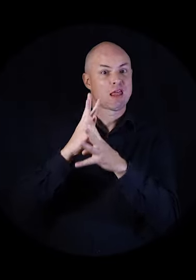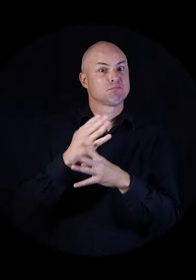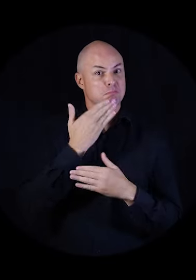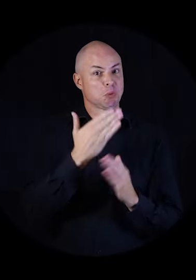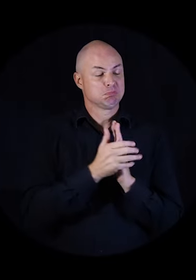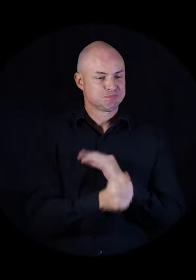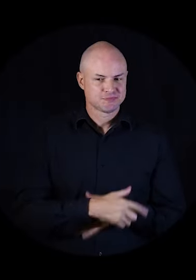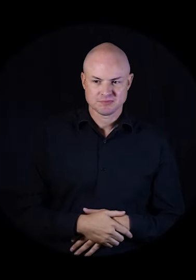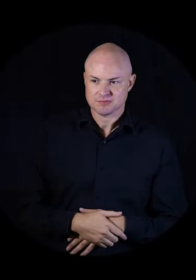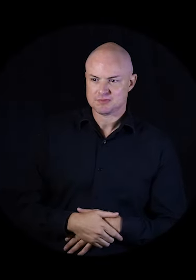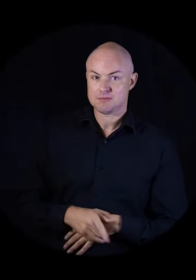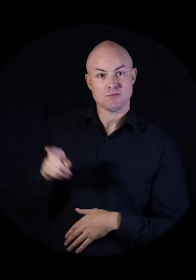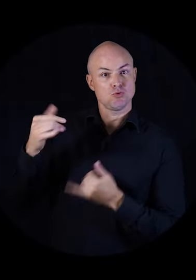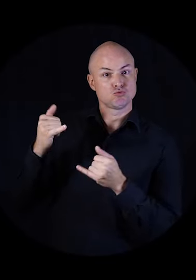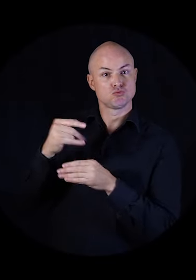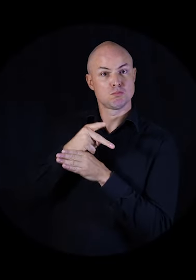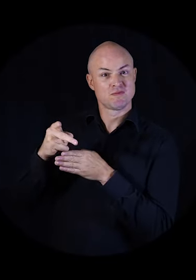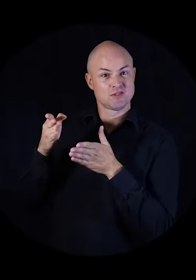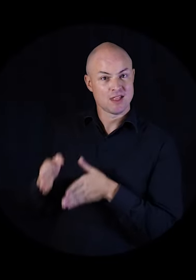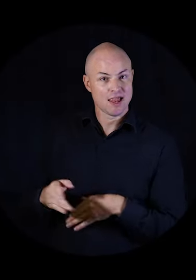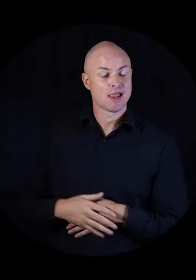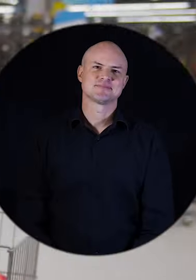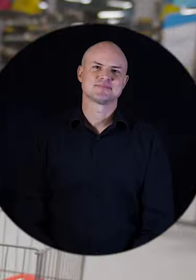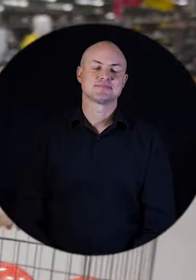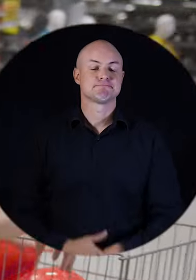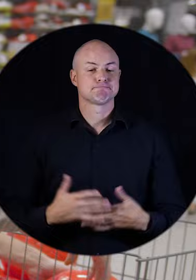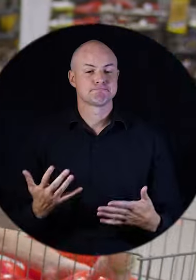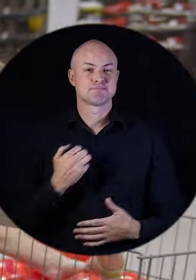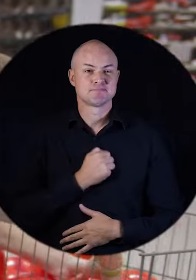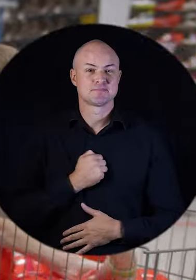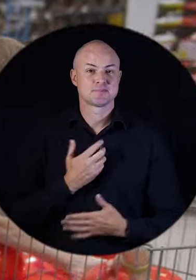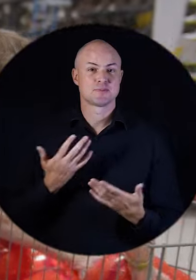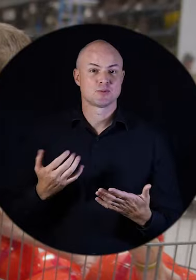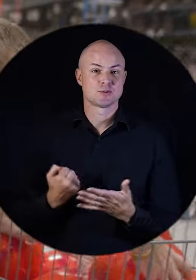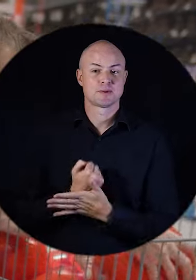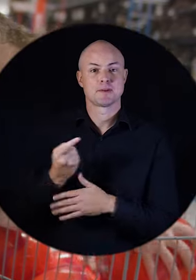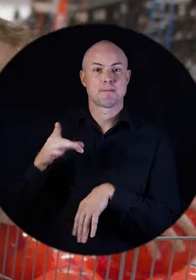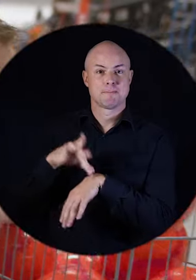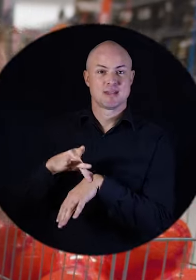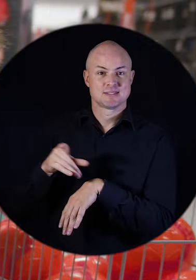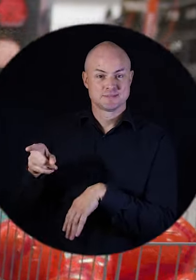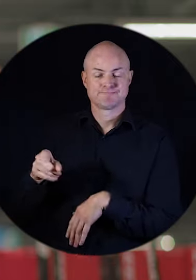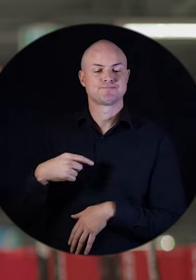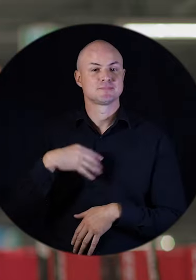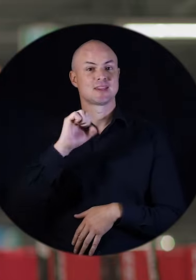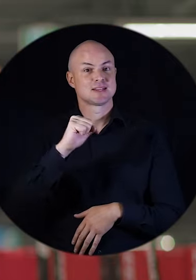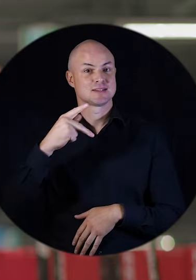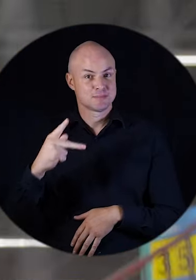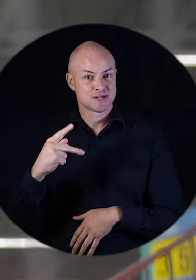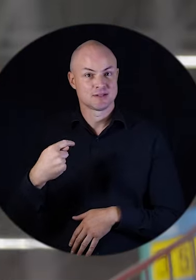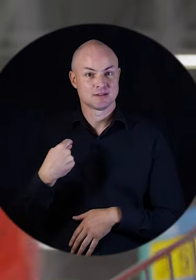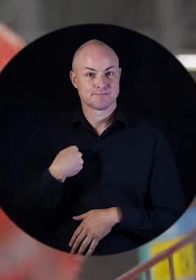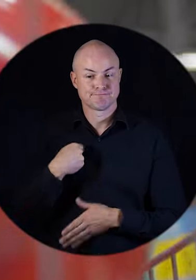Il a été un choix pro et des OK. Malheureusement, il y a eu une maladie. L'astérose dans